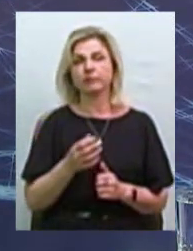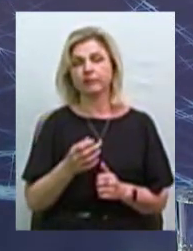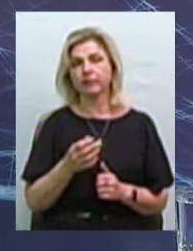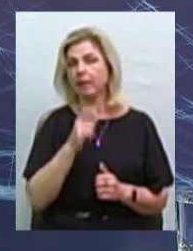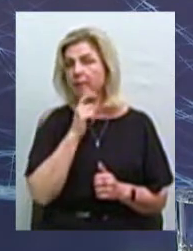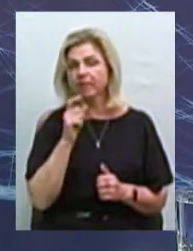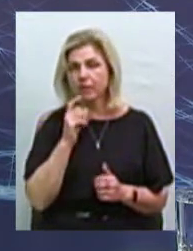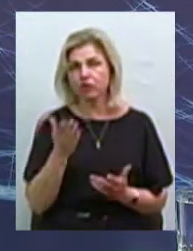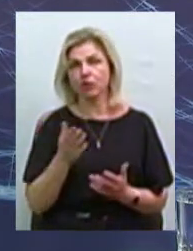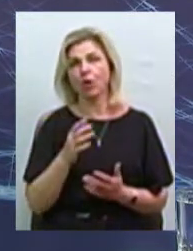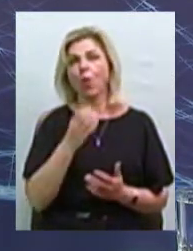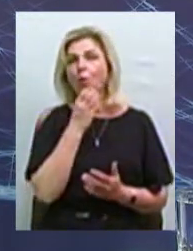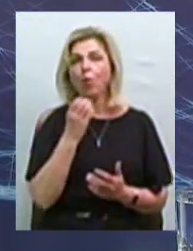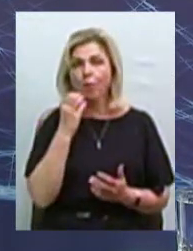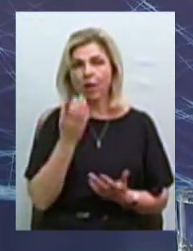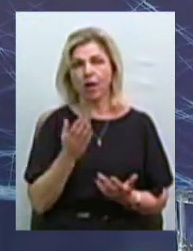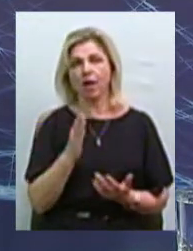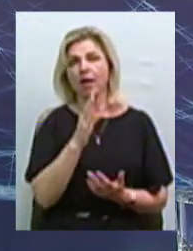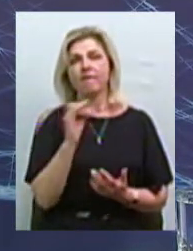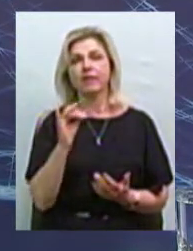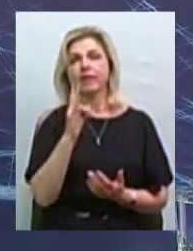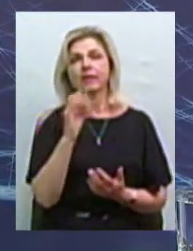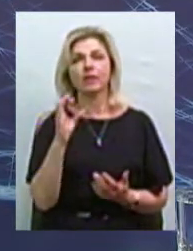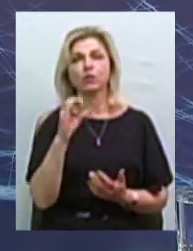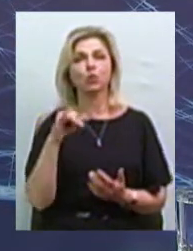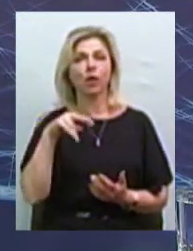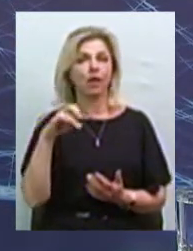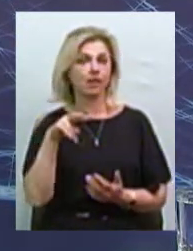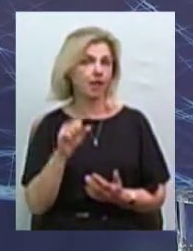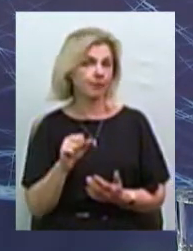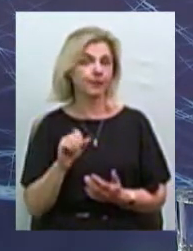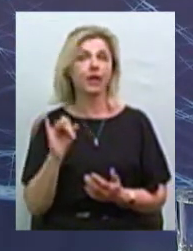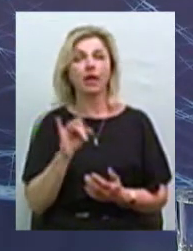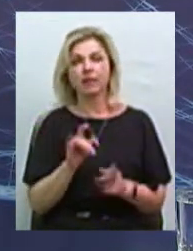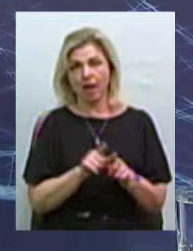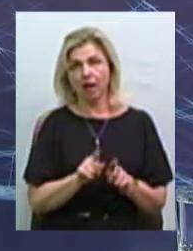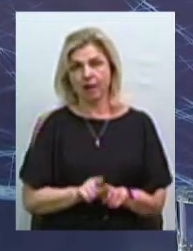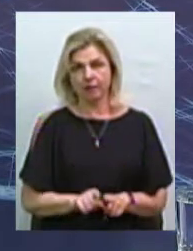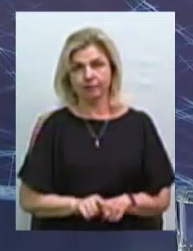Куба, Венесуела, тобто ось таке.